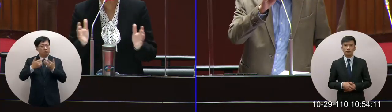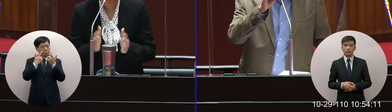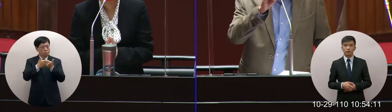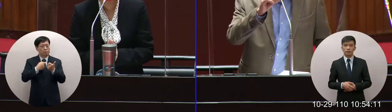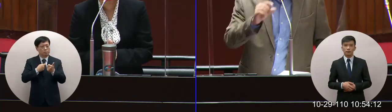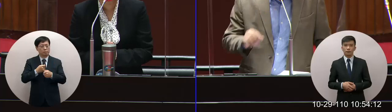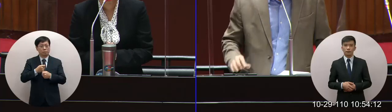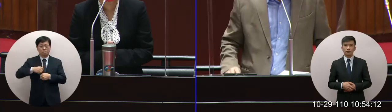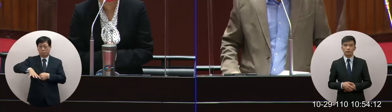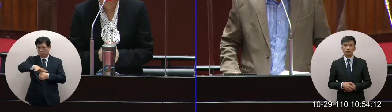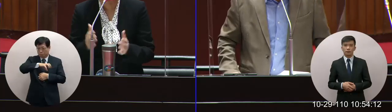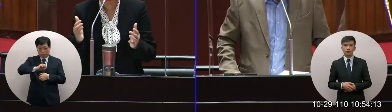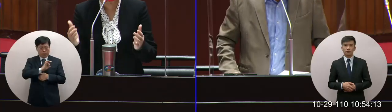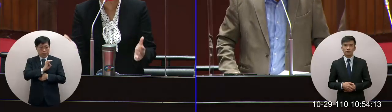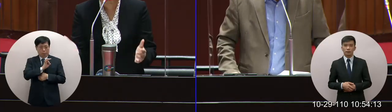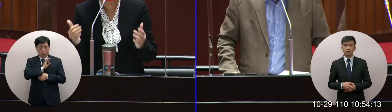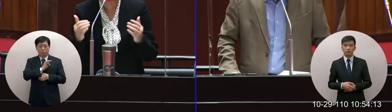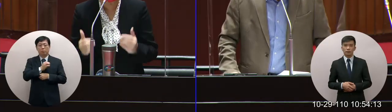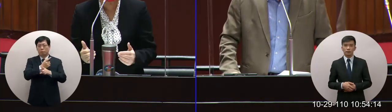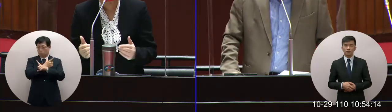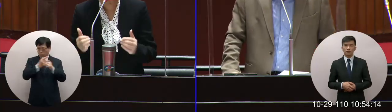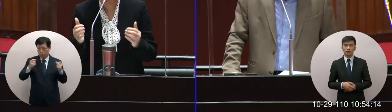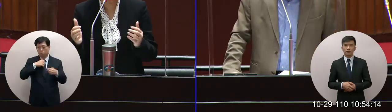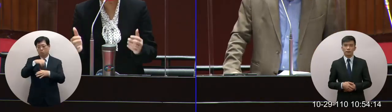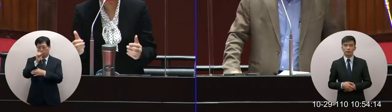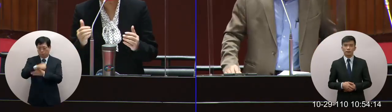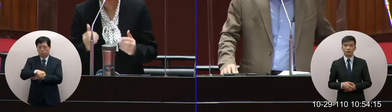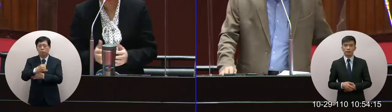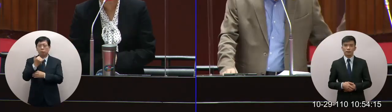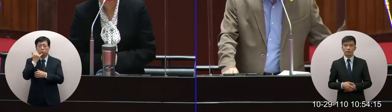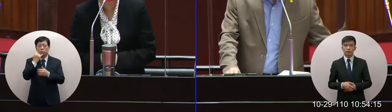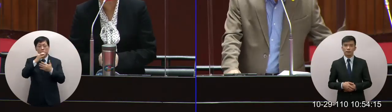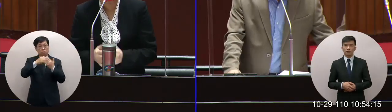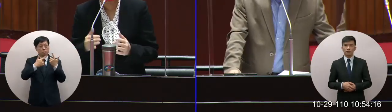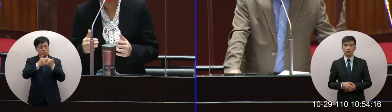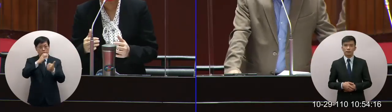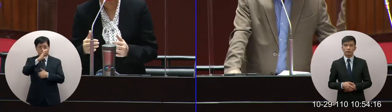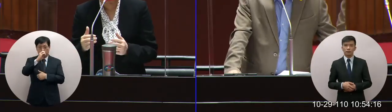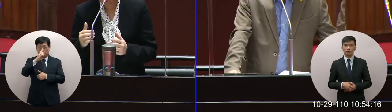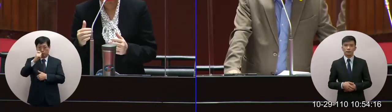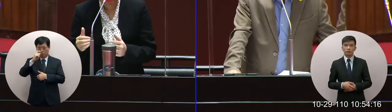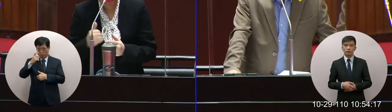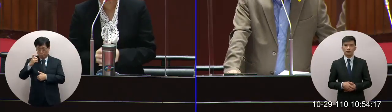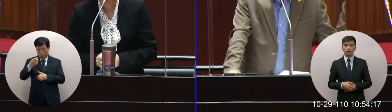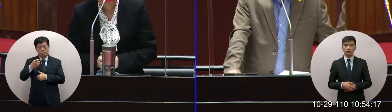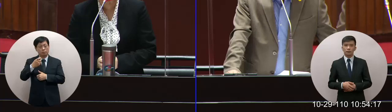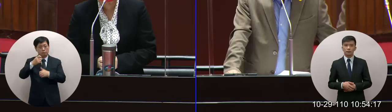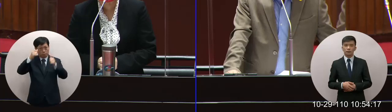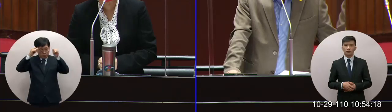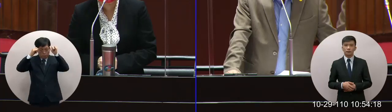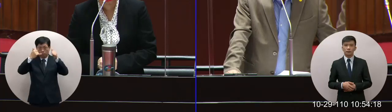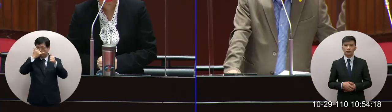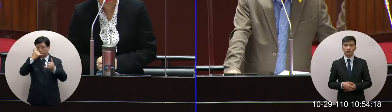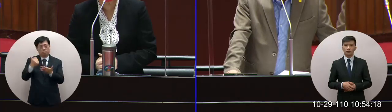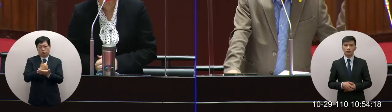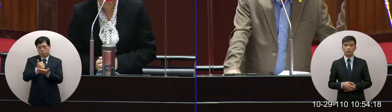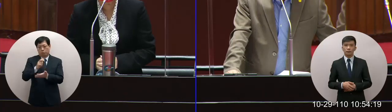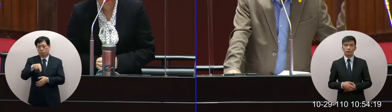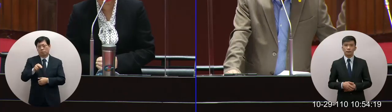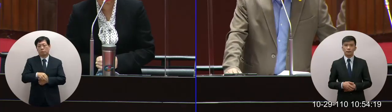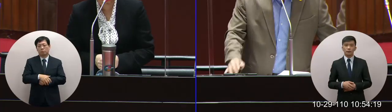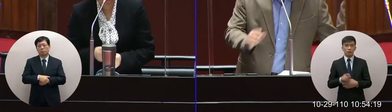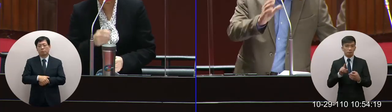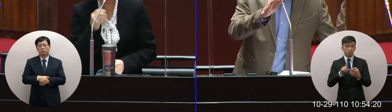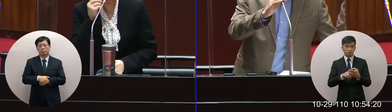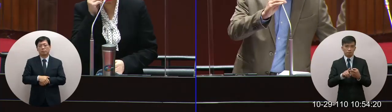所有的CPTPP的會員果都是容許符合Codex的標準的牛肉豬肉是可以進口的